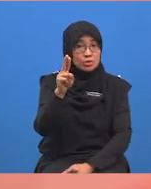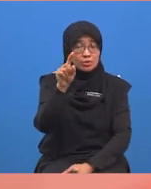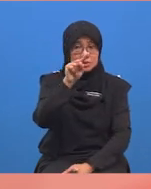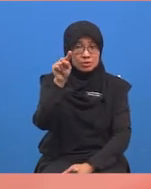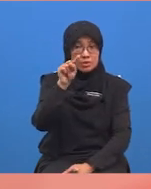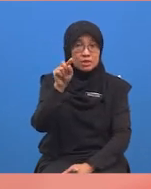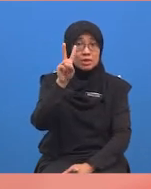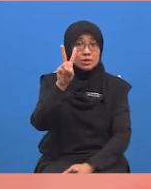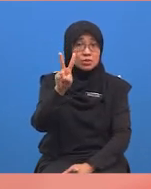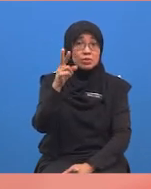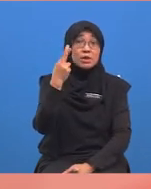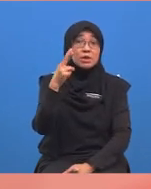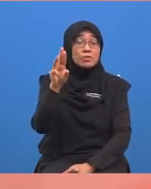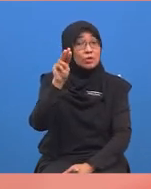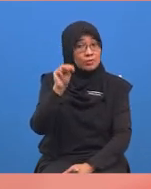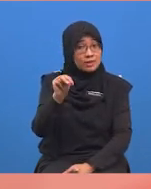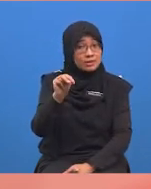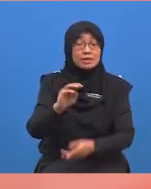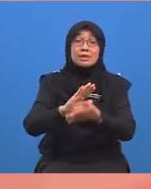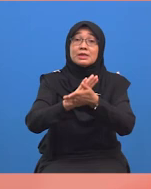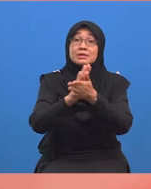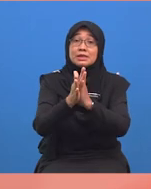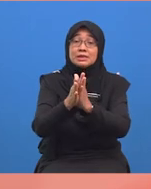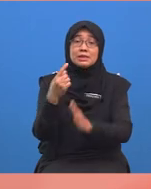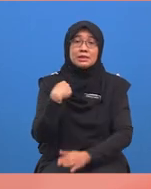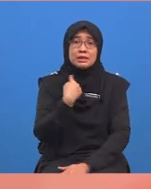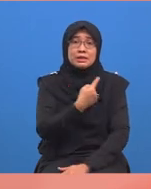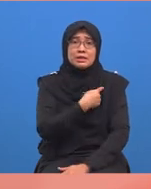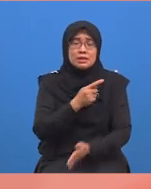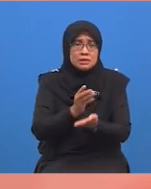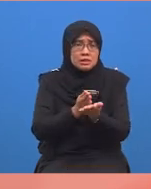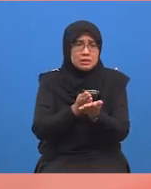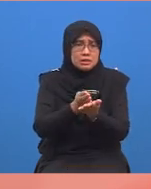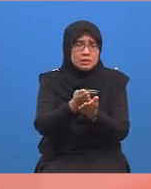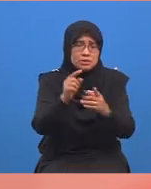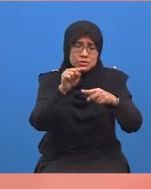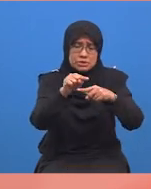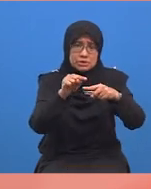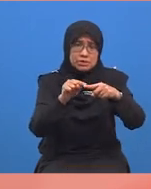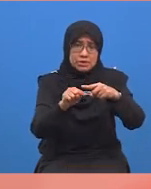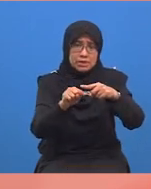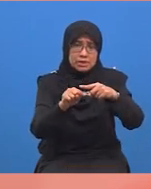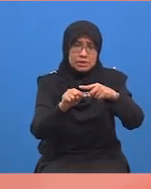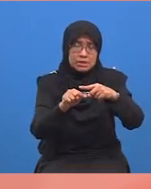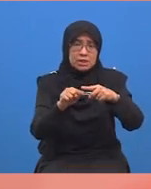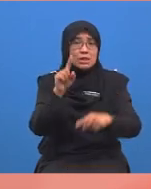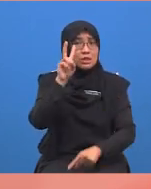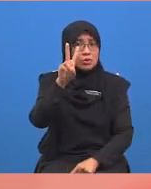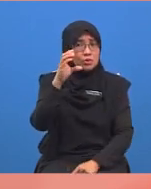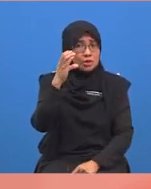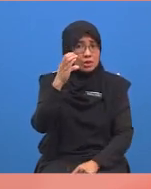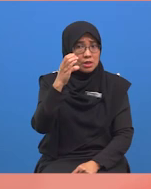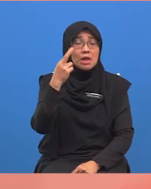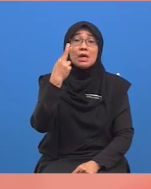ribu meter. Jadi, kita teruskan bahagi dua ribu dengan lima.